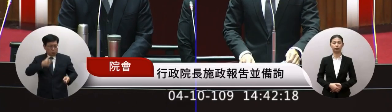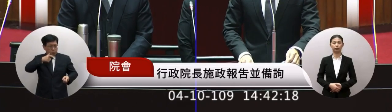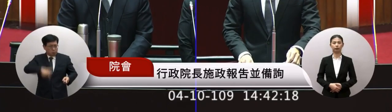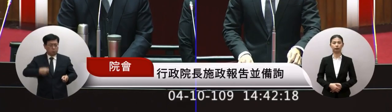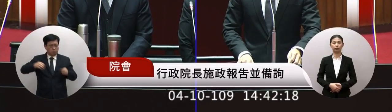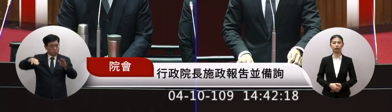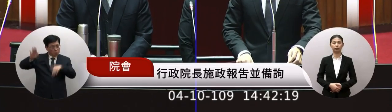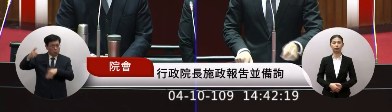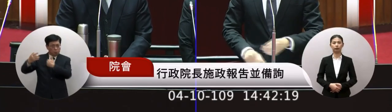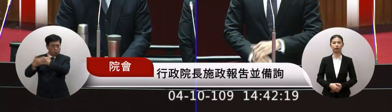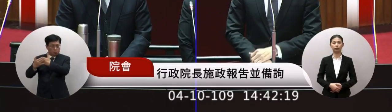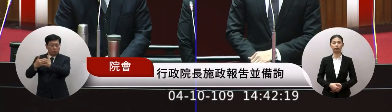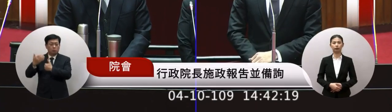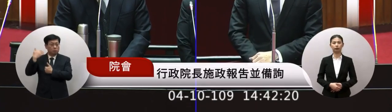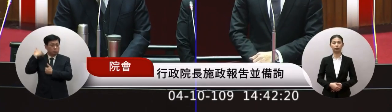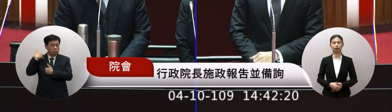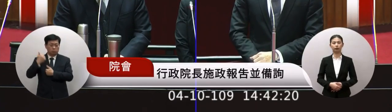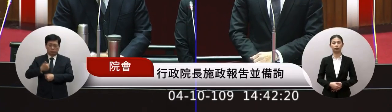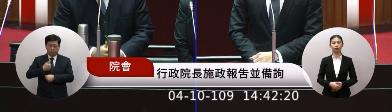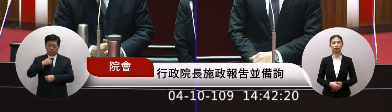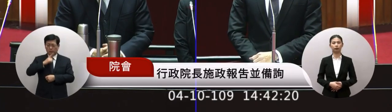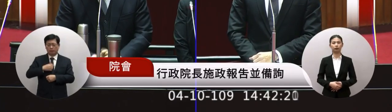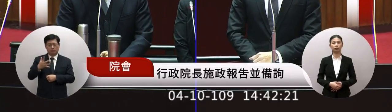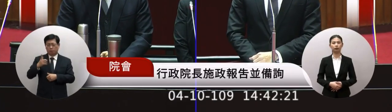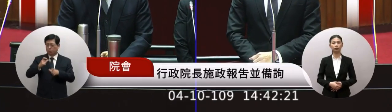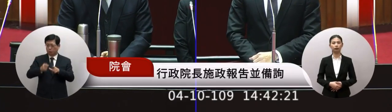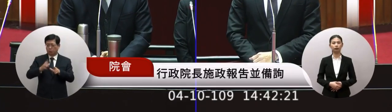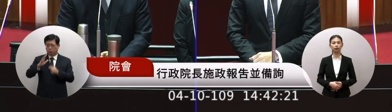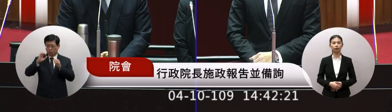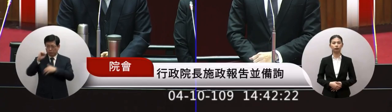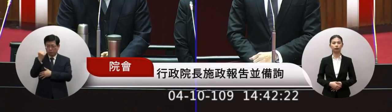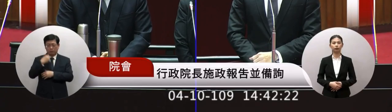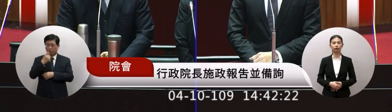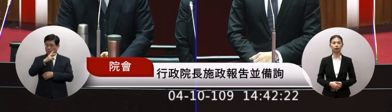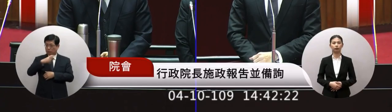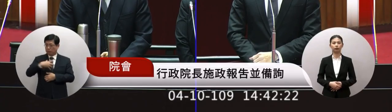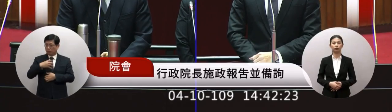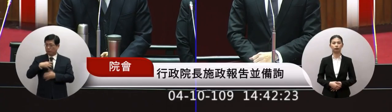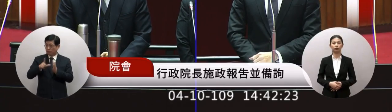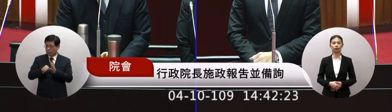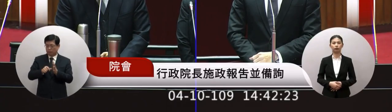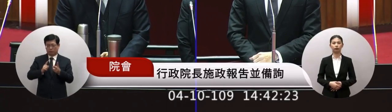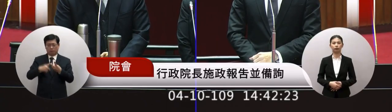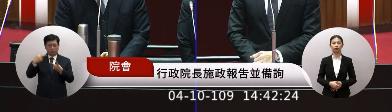的前輩當年在不公不義別色恐怖甚至是